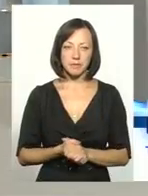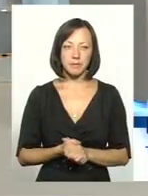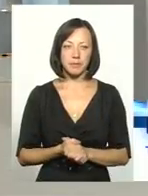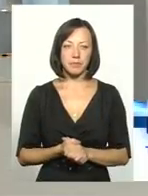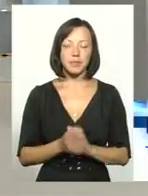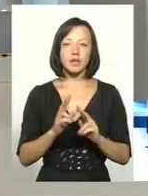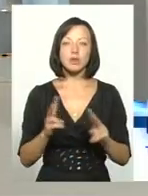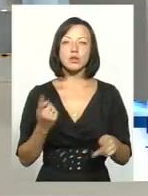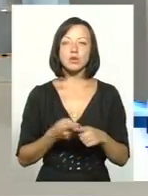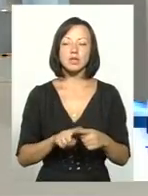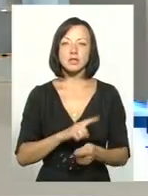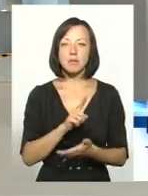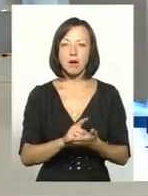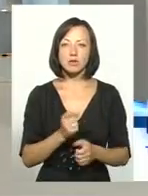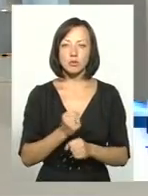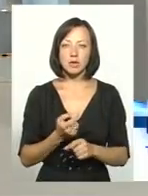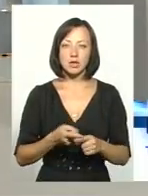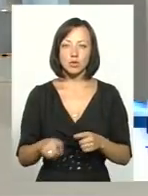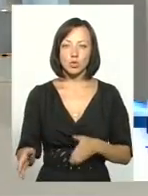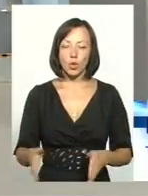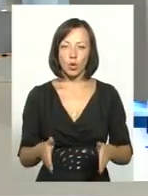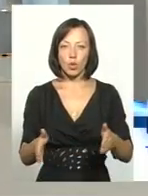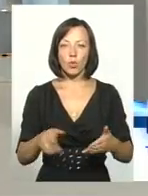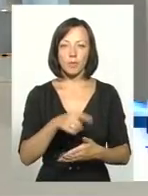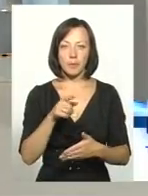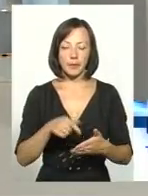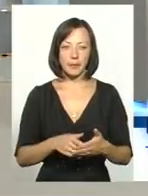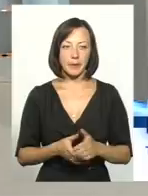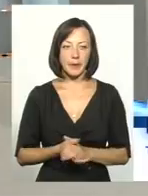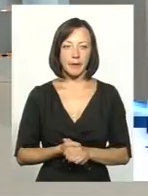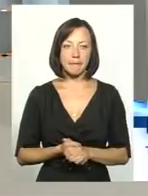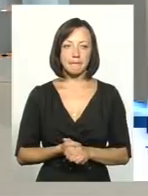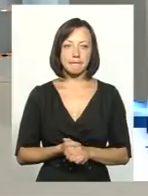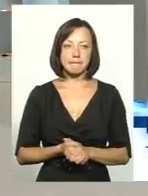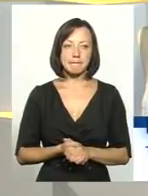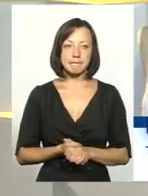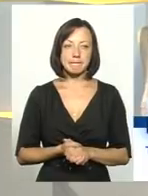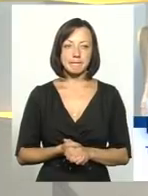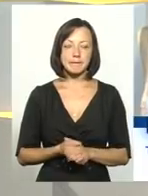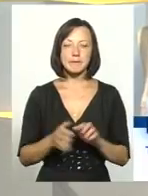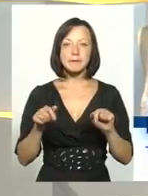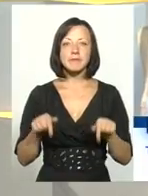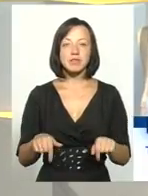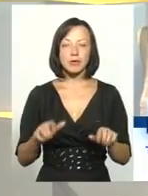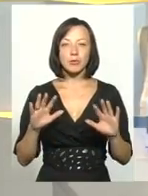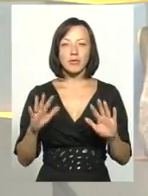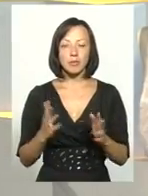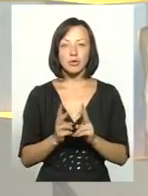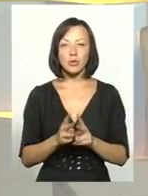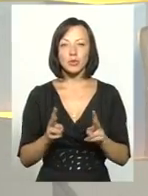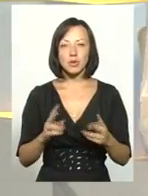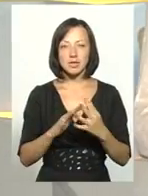Хто це має зробити цю дорогу? Дякуємо. Хто в даному випадку?